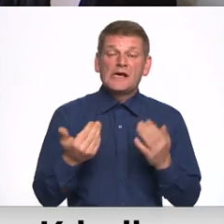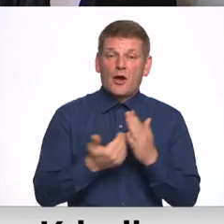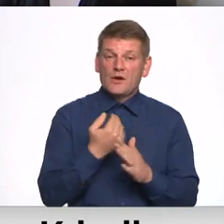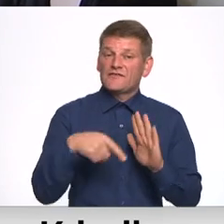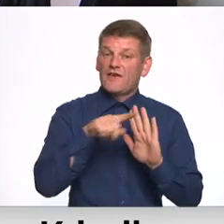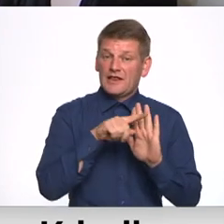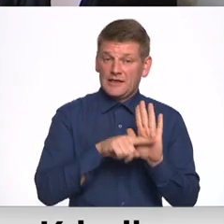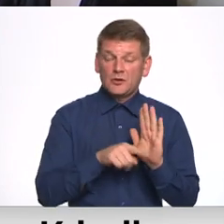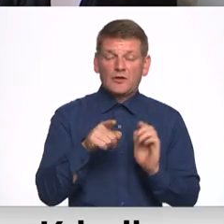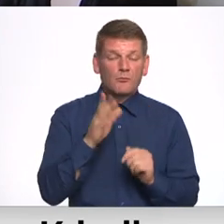būšot tam ļoti tuvu.